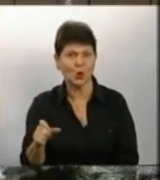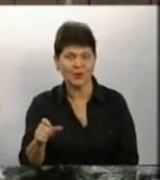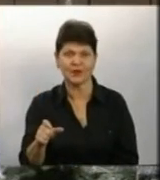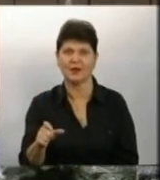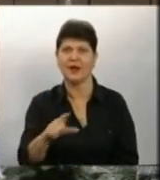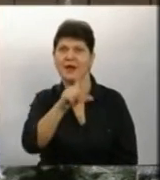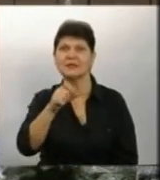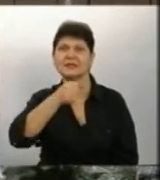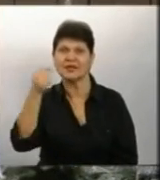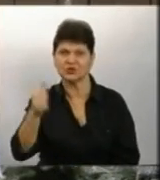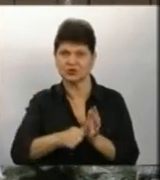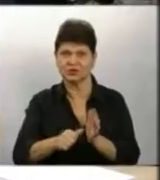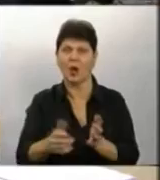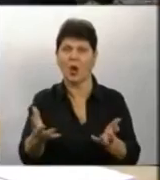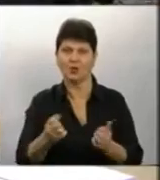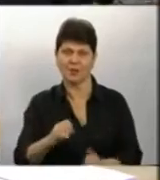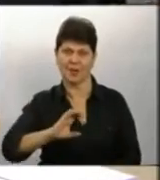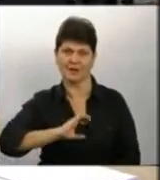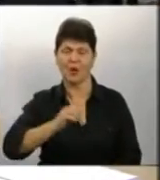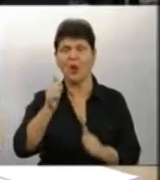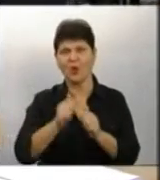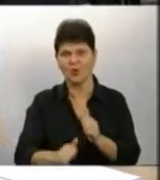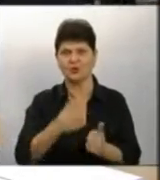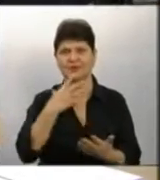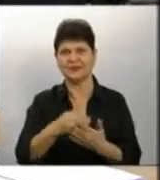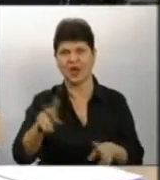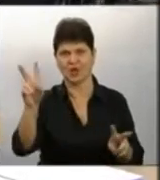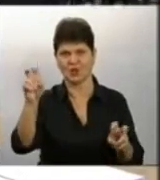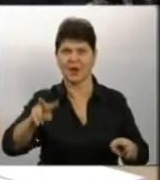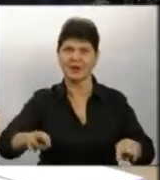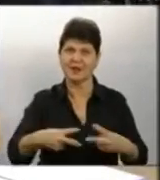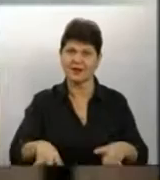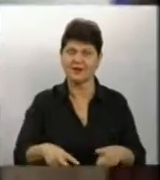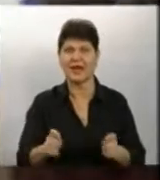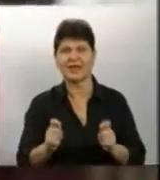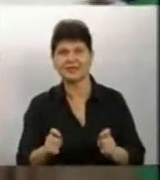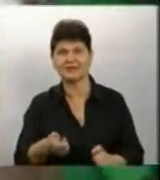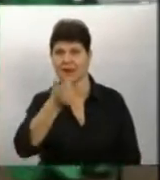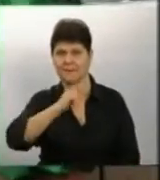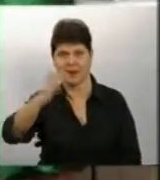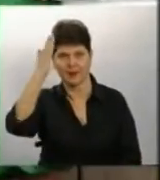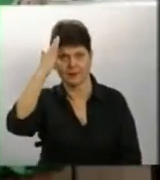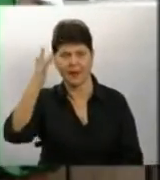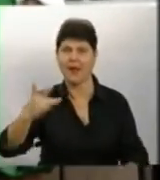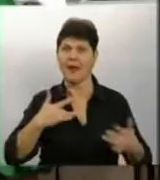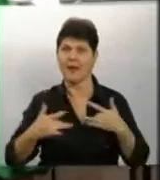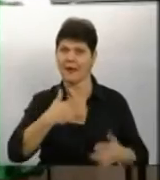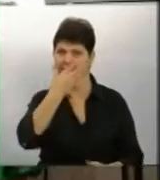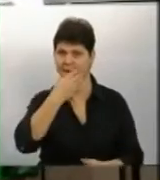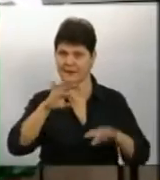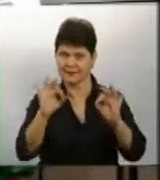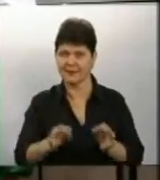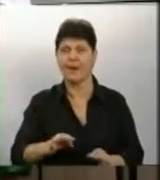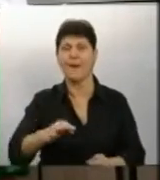яким за 60 Всі вони отримали нагороди, кожен у своїй номінації Танцюрист диско, пан-інтелект, пан-артистичність, пан